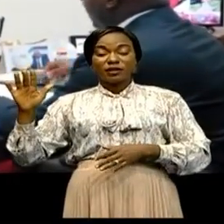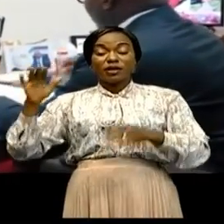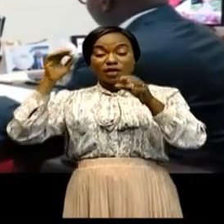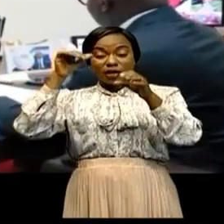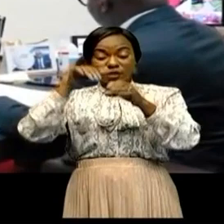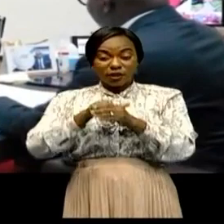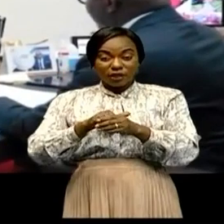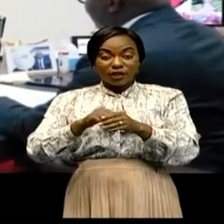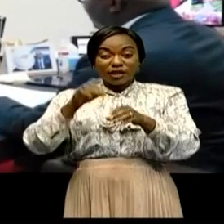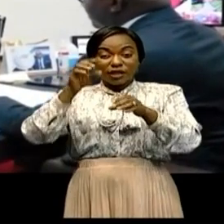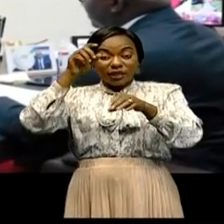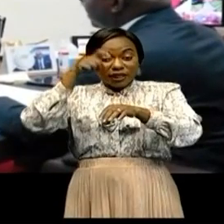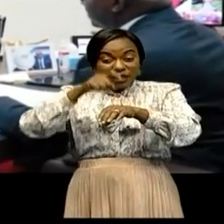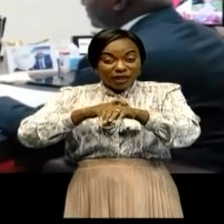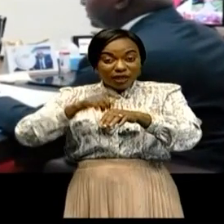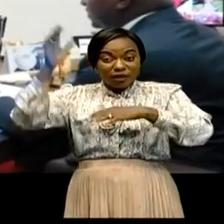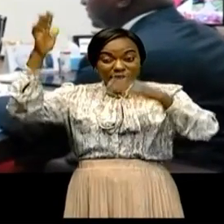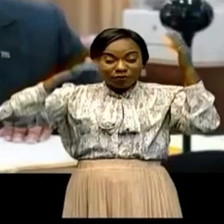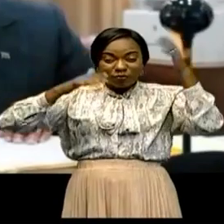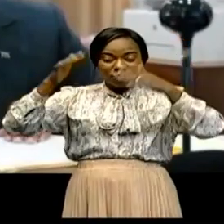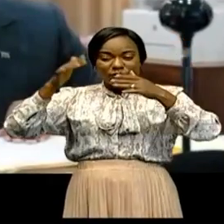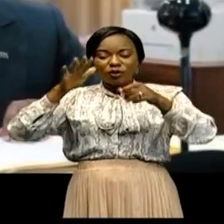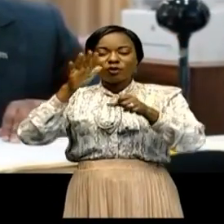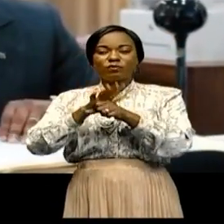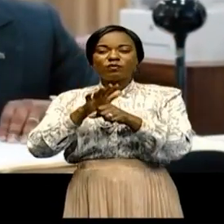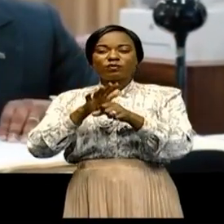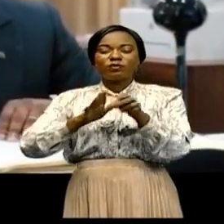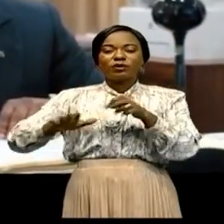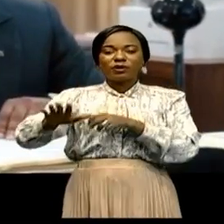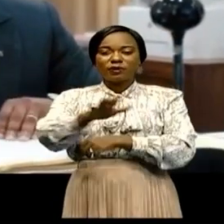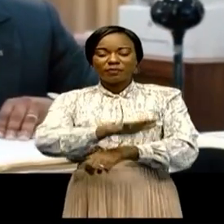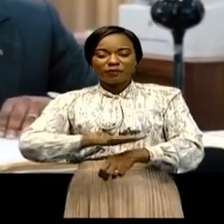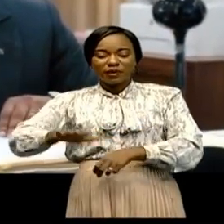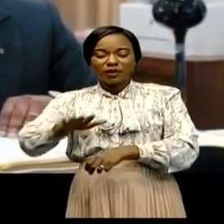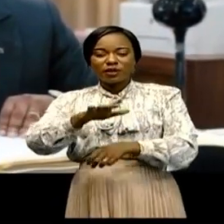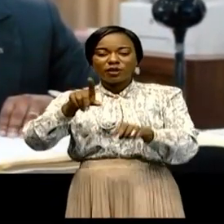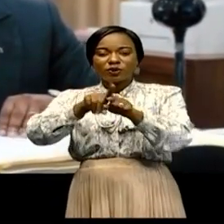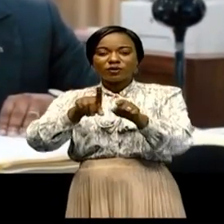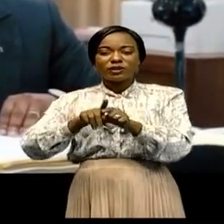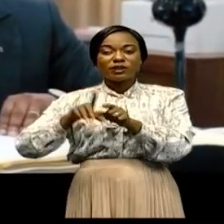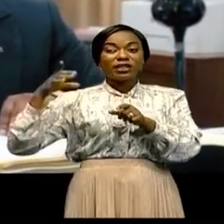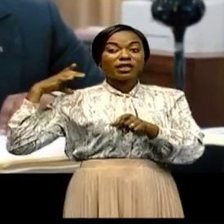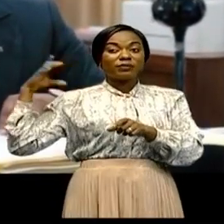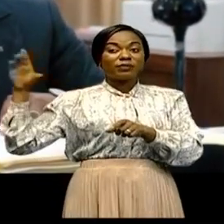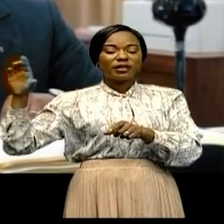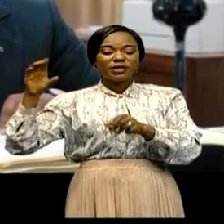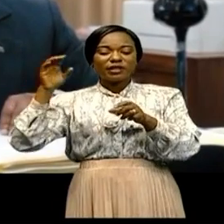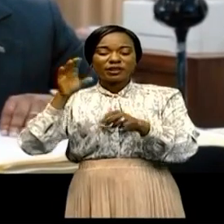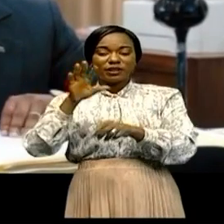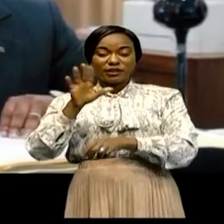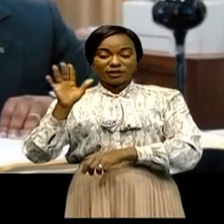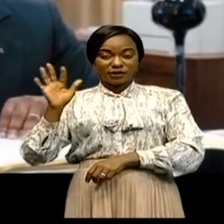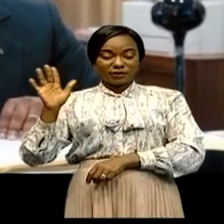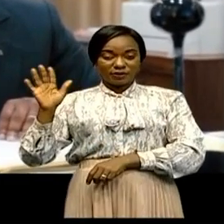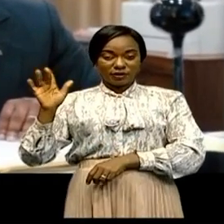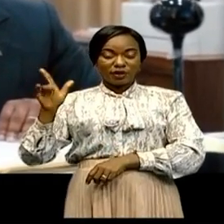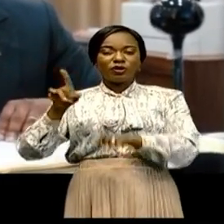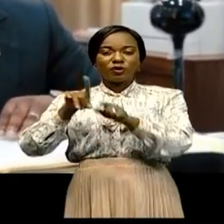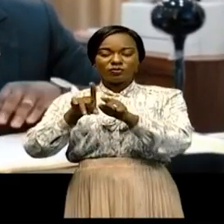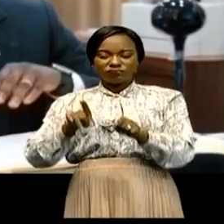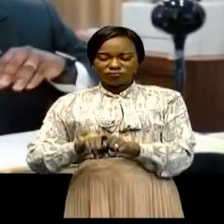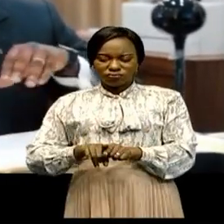saison de pluie, les grandes agglomérations du pays, principalement la capitale-ville-province de Kinshasa, sont